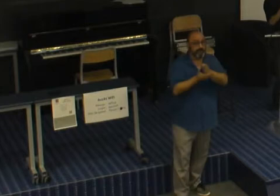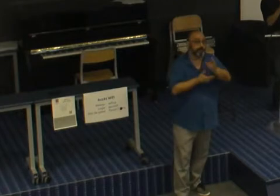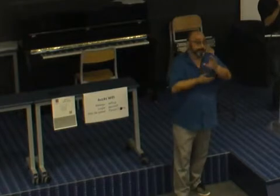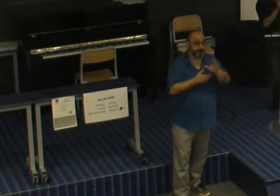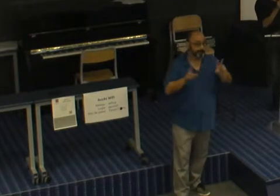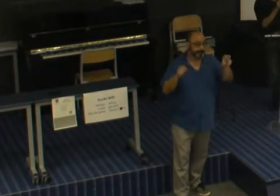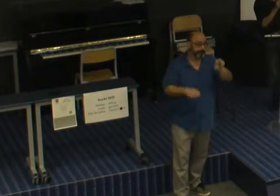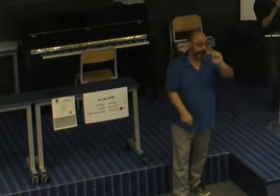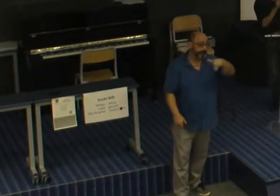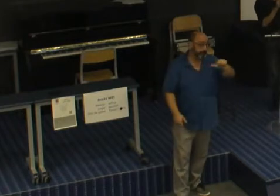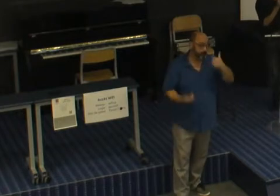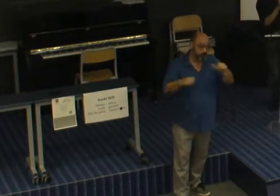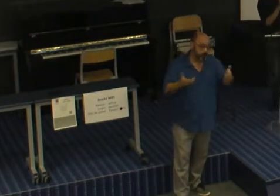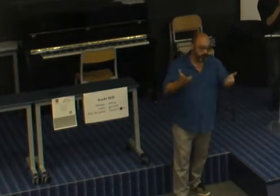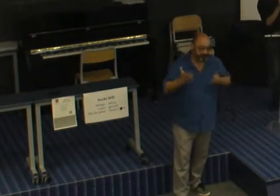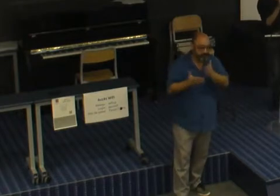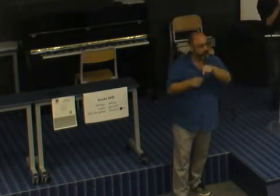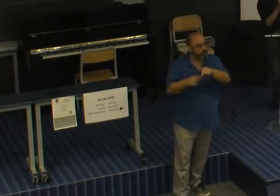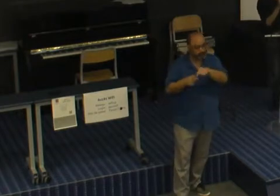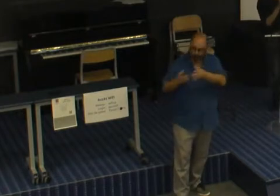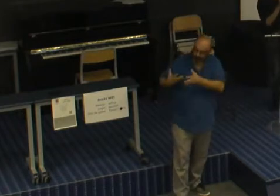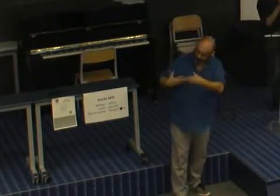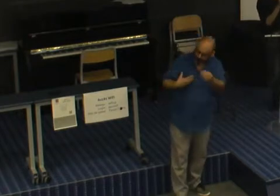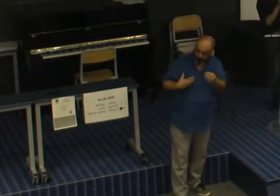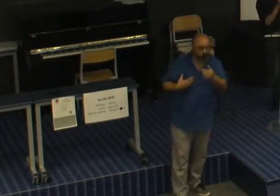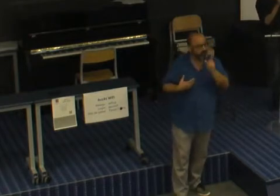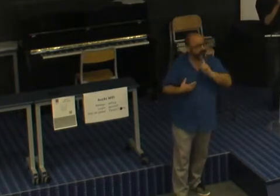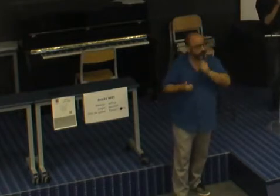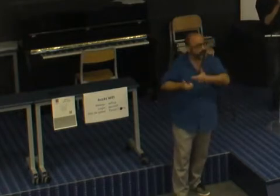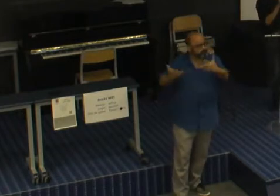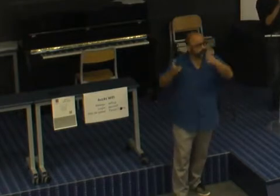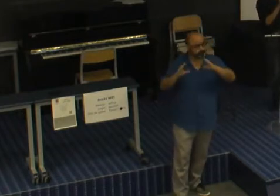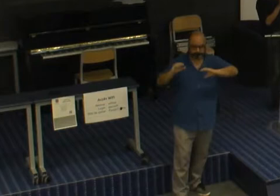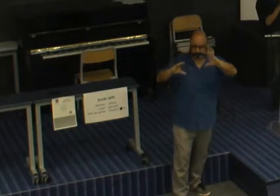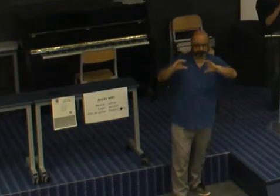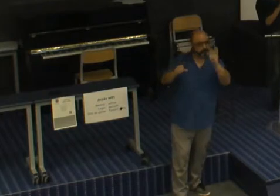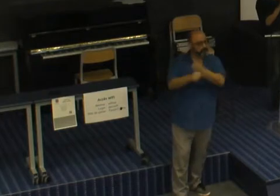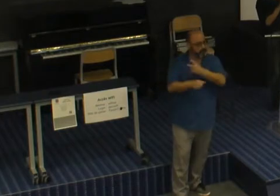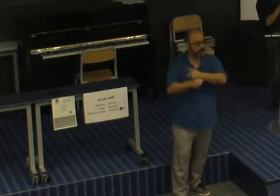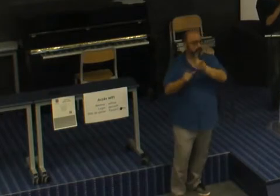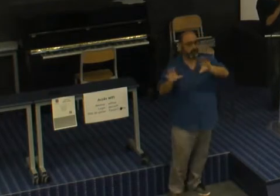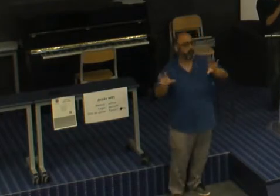où il y a quand même pas mal de femmes. Donc, on pourrait s'attendre à ce qu'il y beaucoup plus de femmes à la tête d'une entreprise.